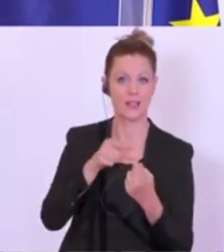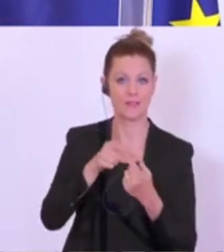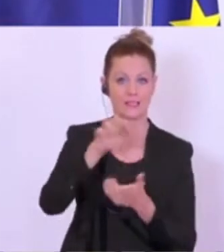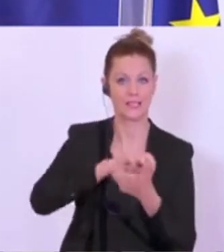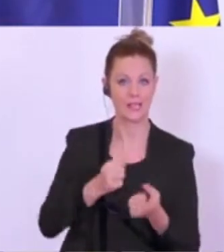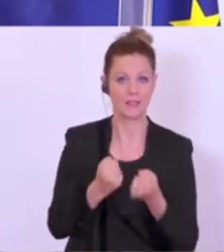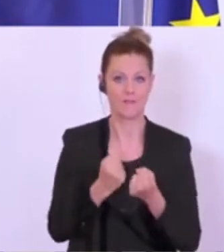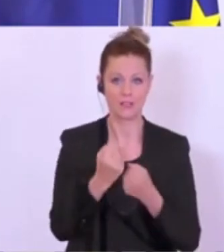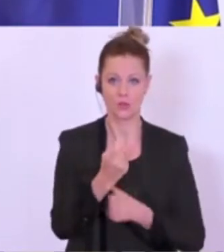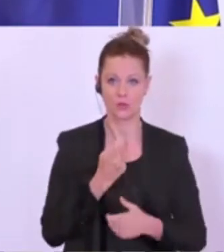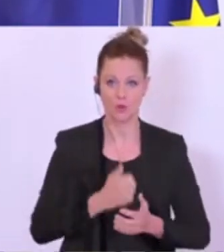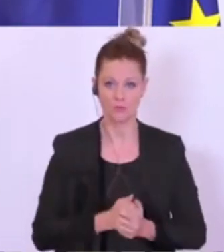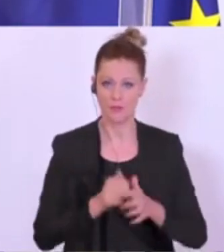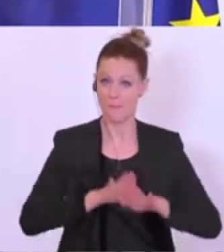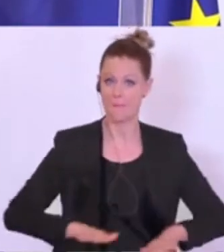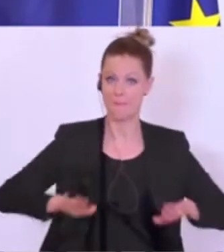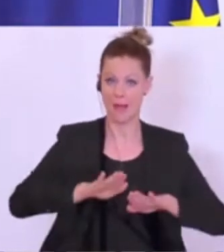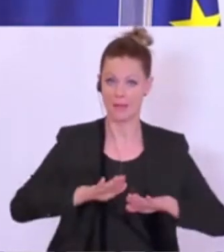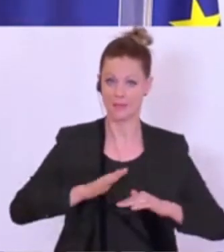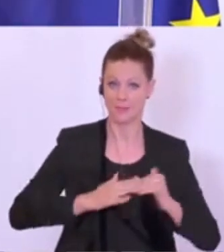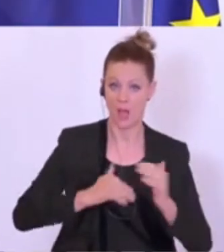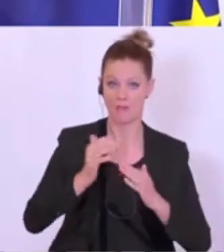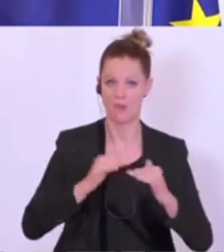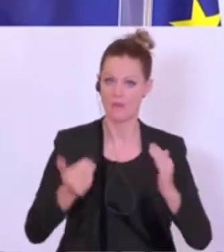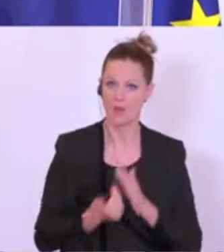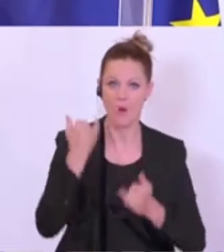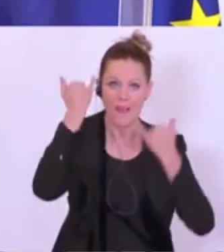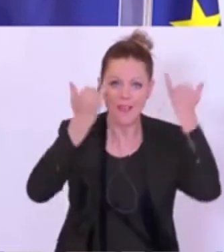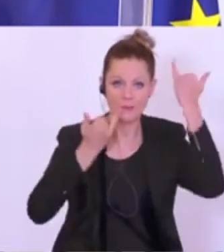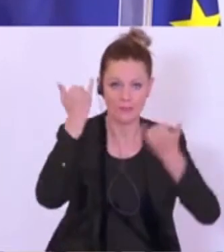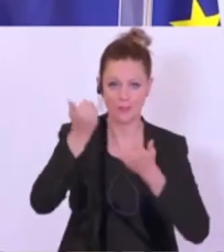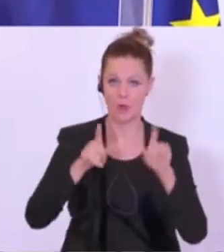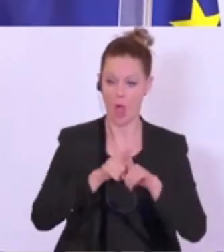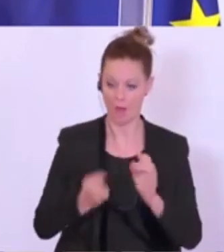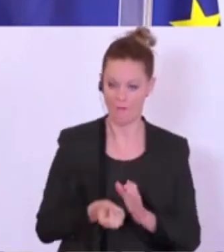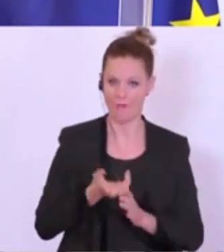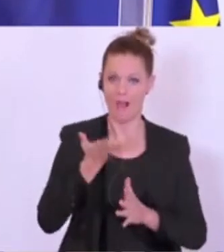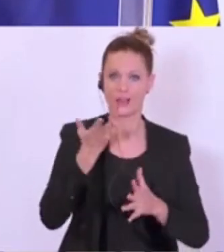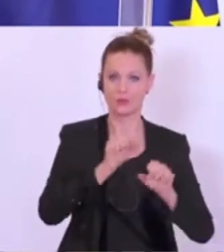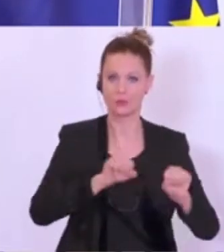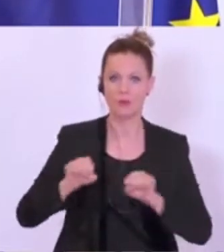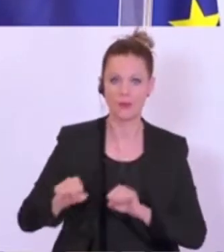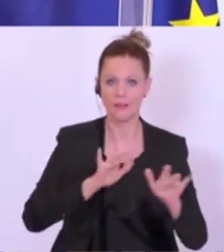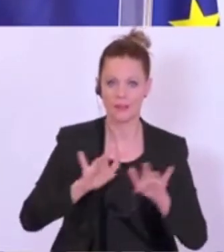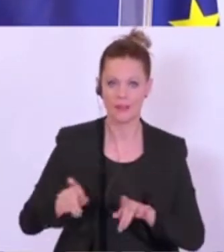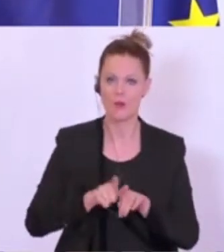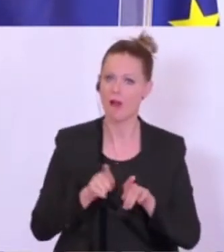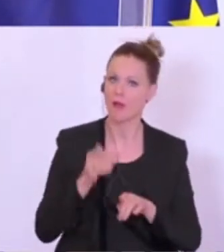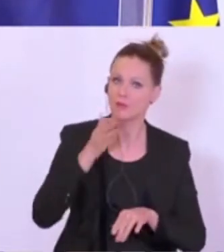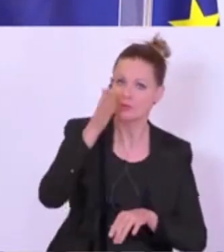geht dabei, die Basis zu legen für neue Innovationen, für Wachstumsmöglichkeiten und für